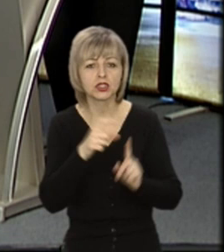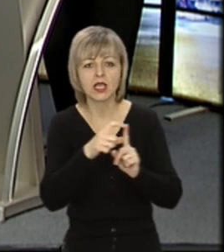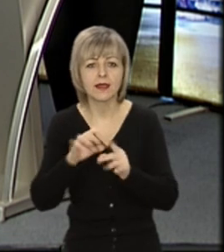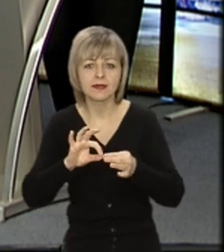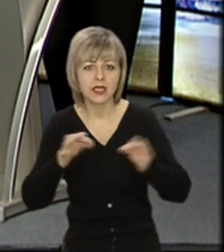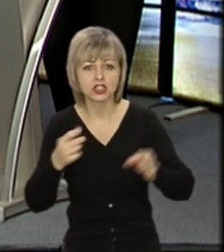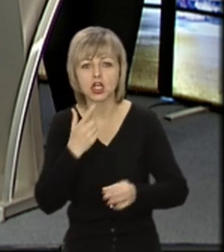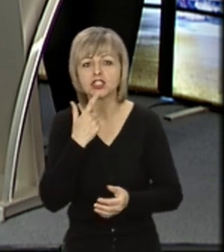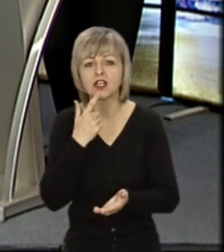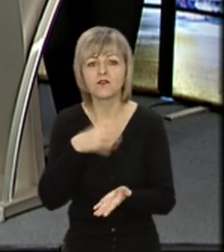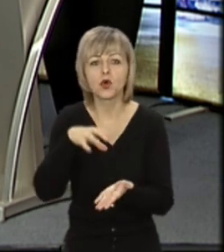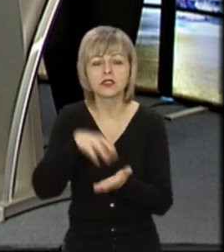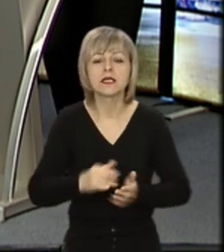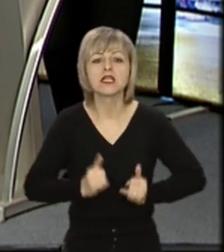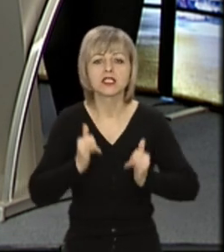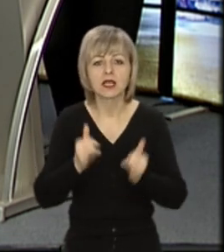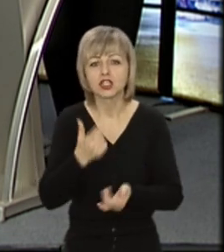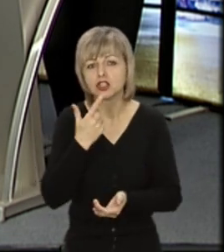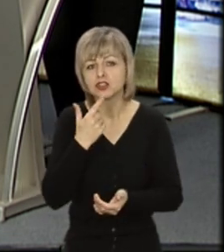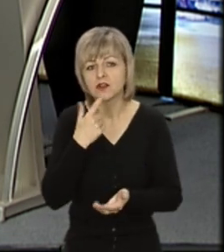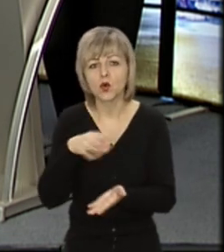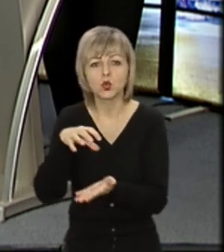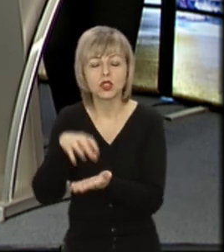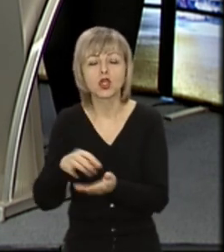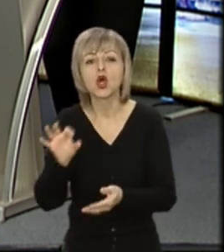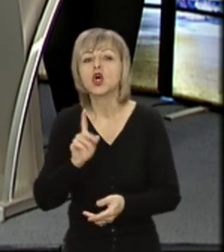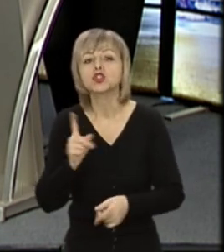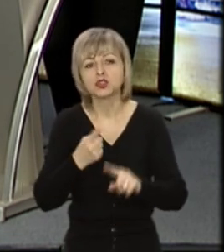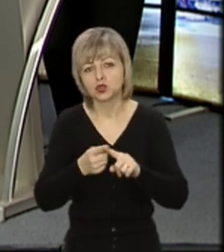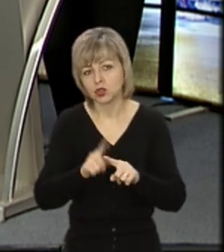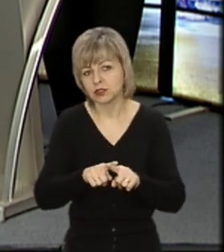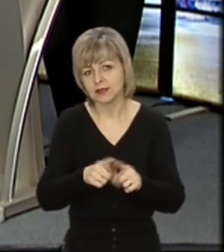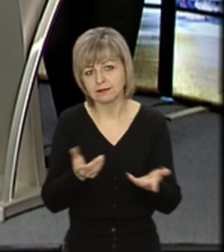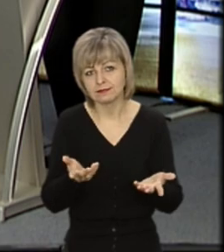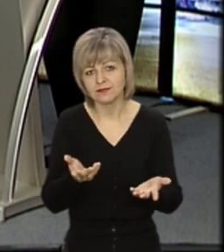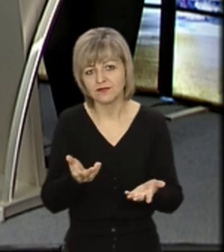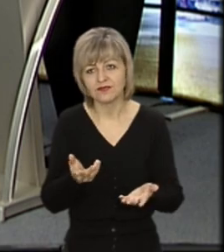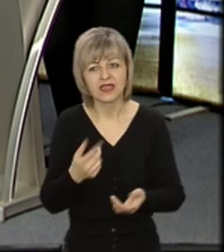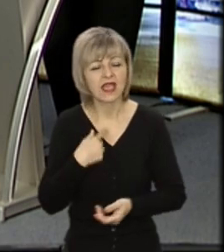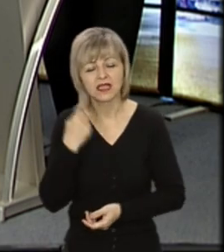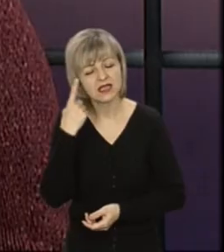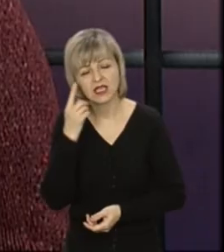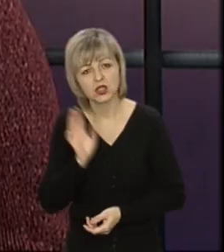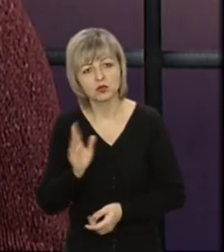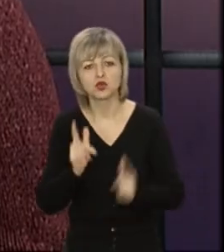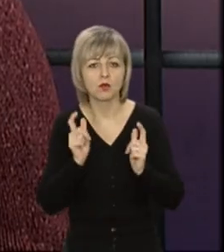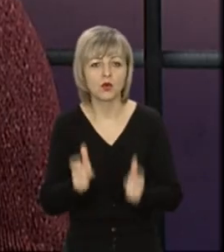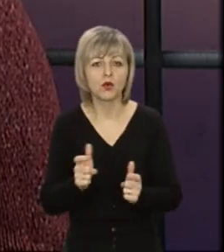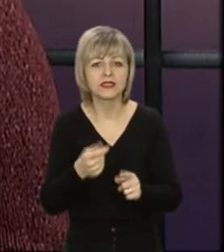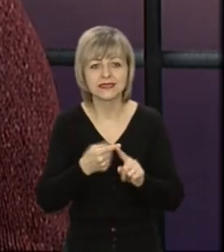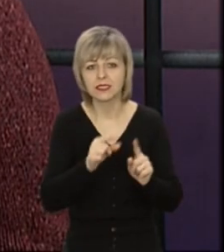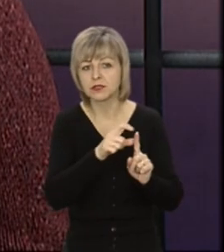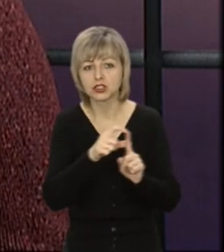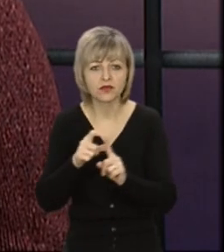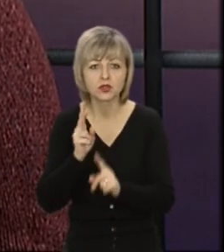«червона зона заради червоної зони». Пані Тетяно, що про це думаєте? Навряд чи з такою тезою погодяться ті, хто